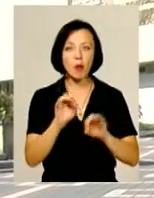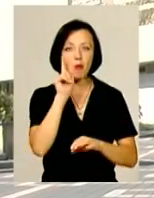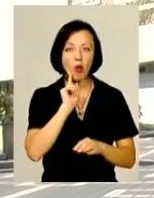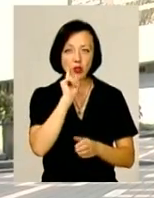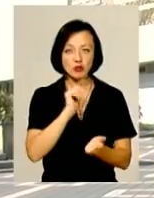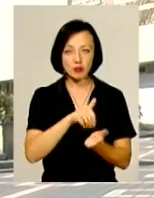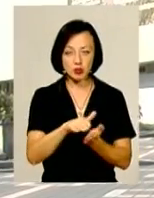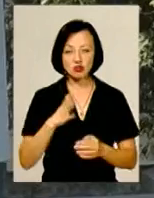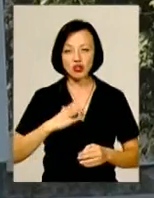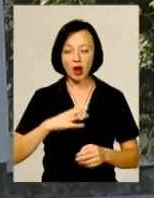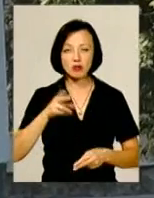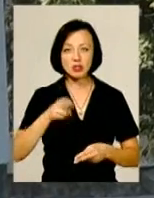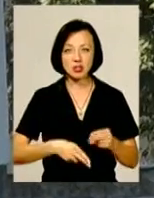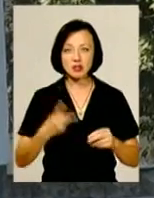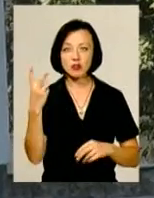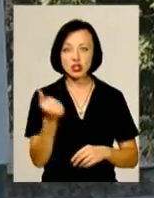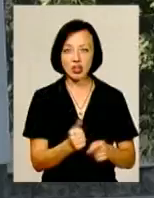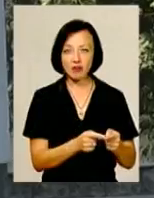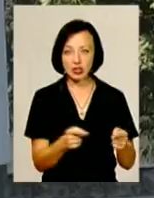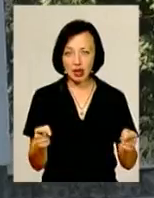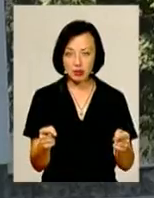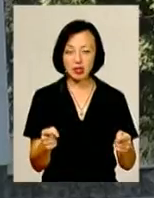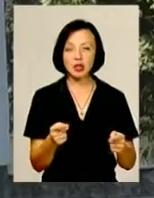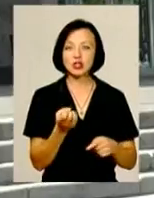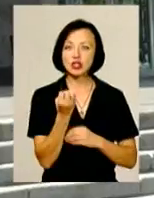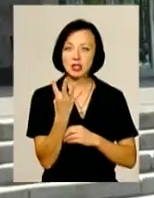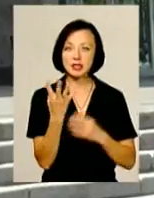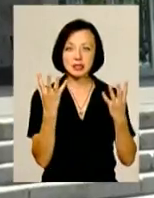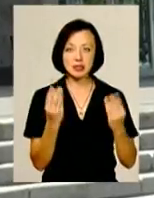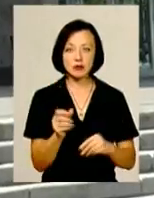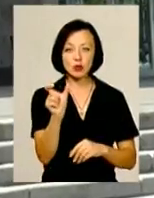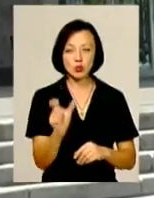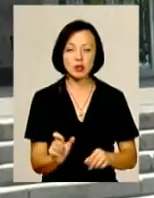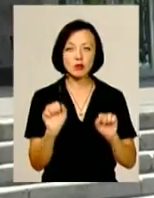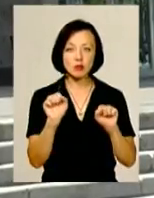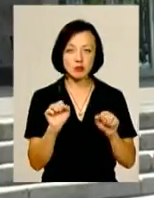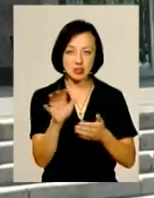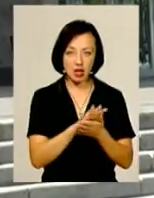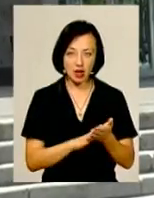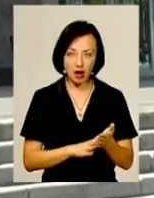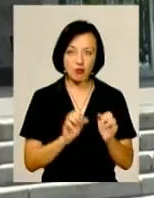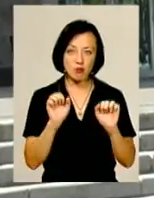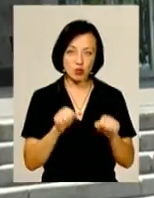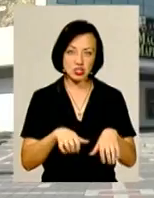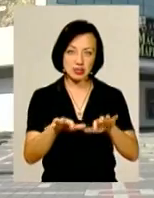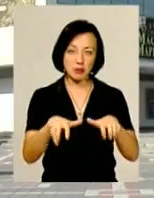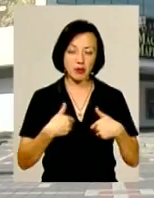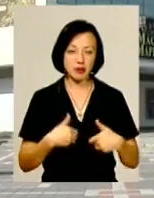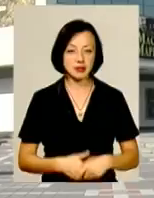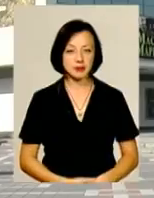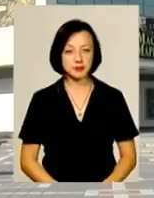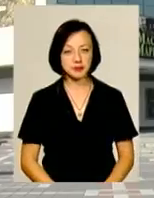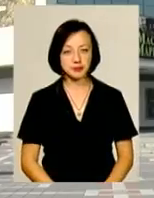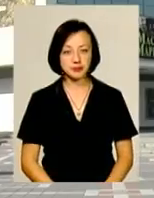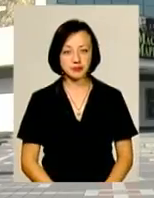відмовляється. Чекають закінчення двотижневого терміну. Адже протягом 14 днів людина може заяву про звільнення відкликати. Дарина Денисенко,